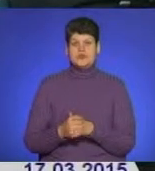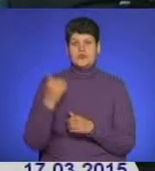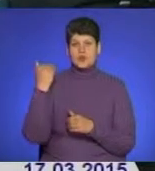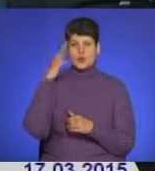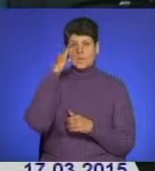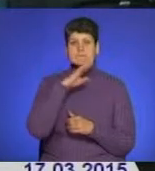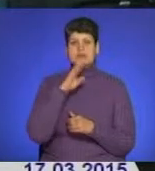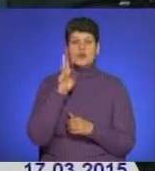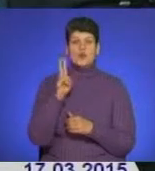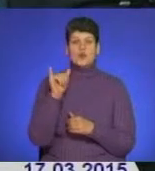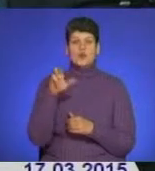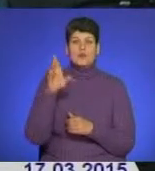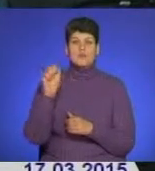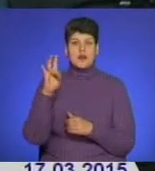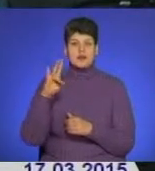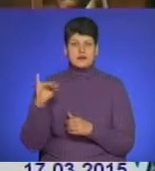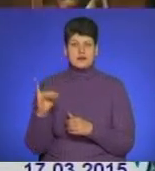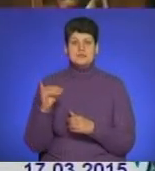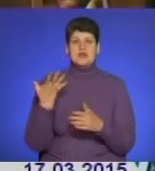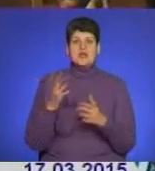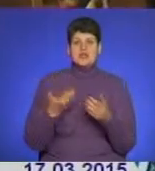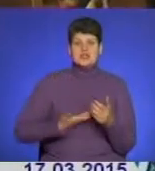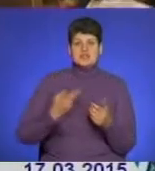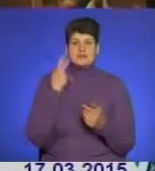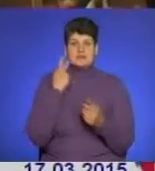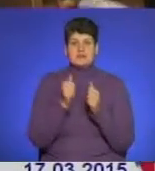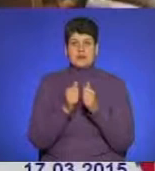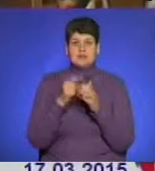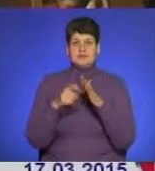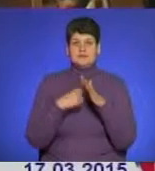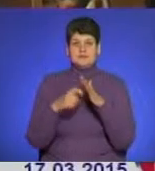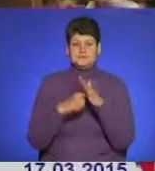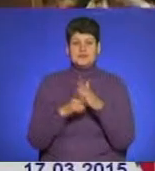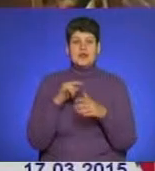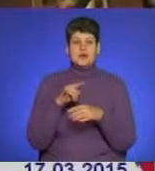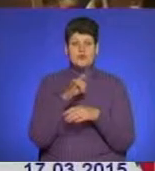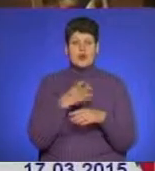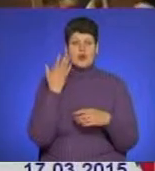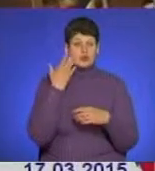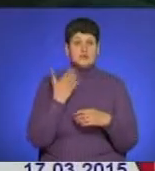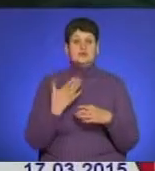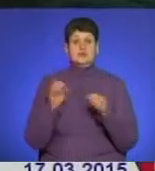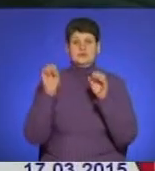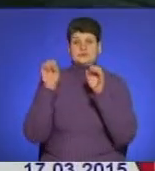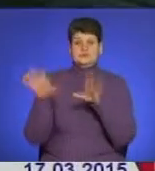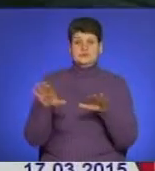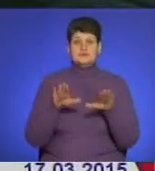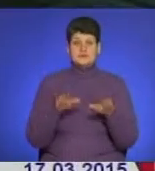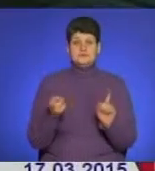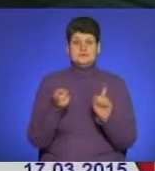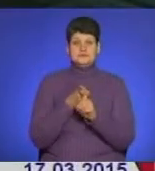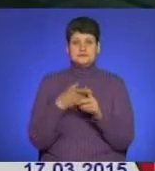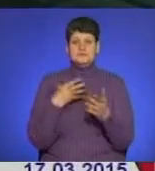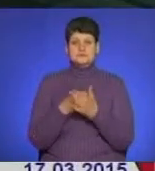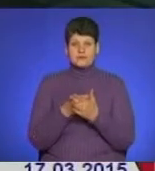батьки із Кубані жив все життя у Донецьку неподаліка аеропорту, а коли довелося покинути обжити місце, пов'язав свою долю із